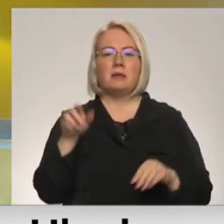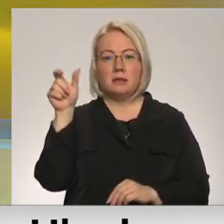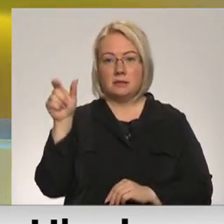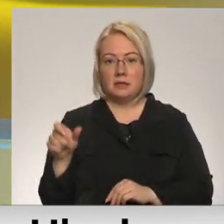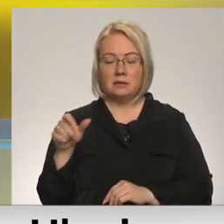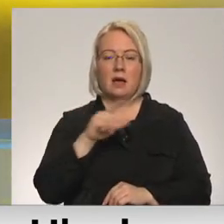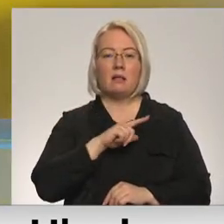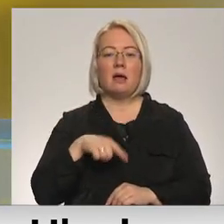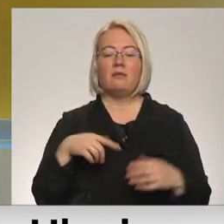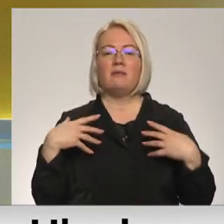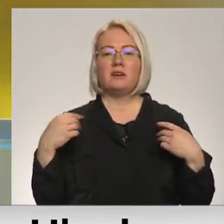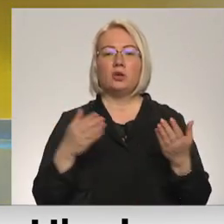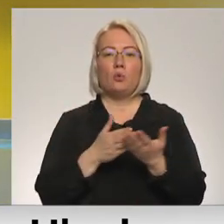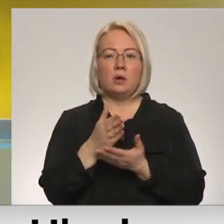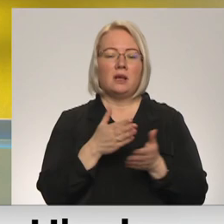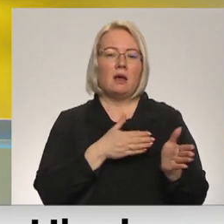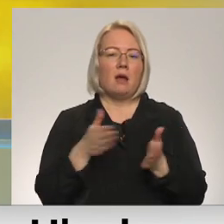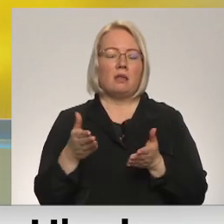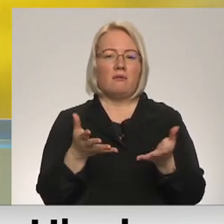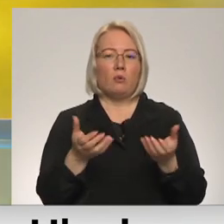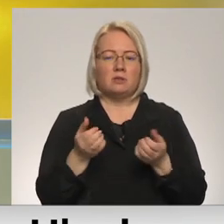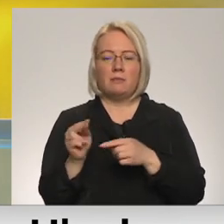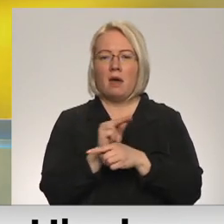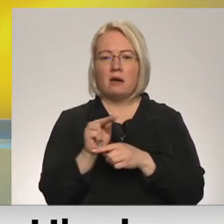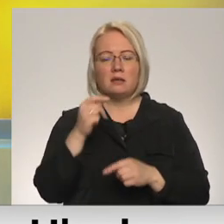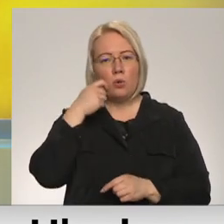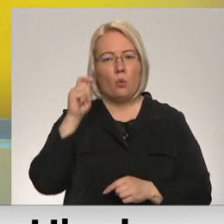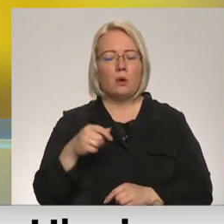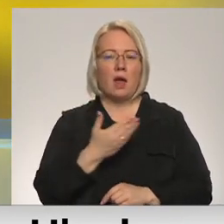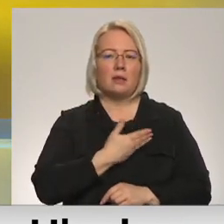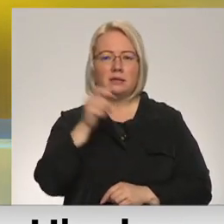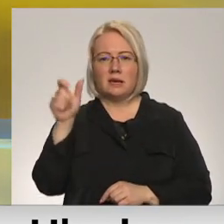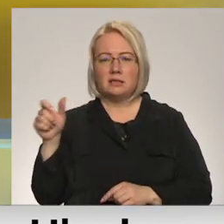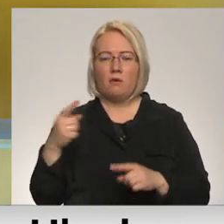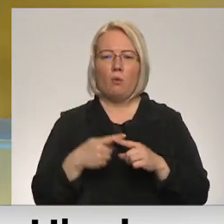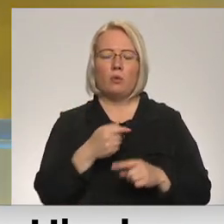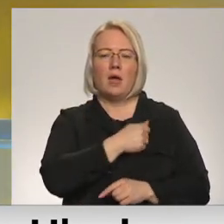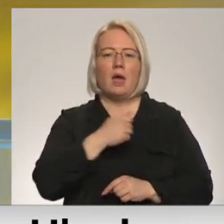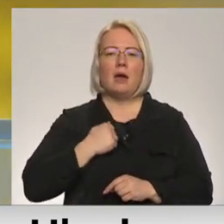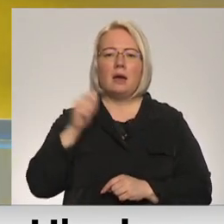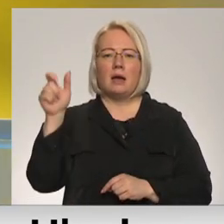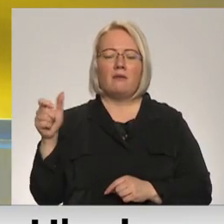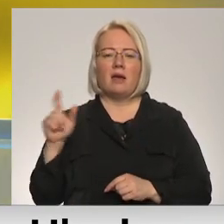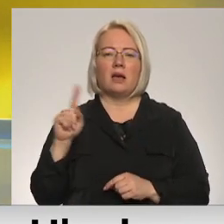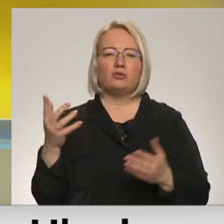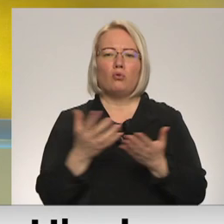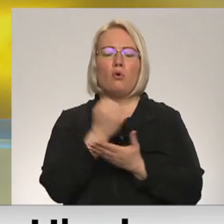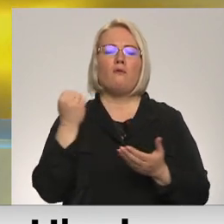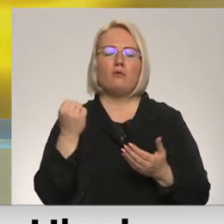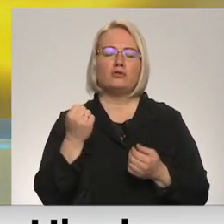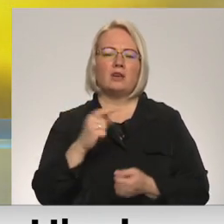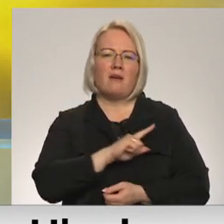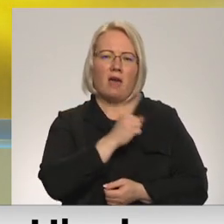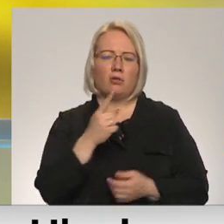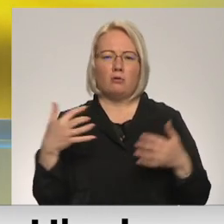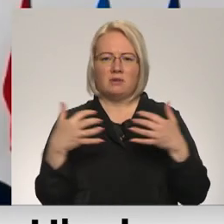Latvijas veselības nozēra gatava arī uzņemt un ārstēt Ukrainas iedzīvotājs un kara vīrus, kas dzimtenē guvuši traumas karadarbības